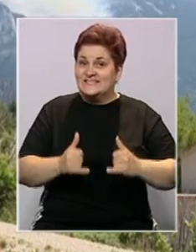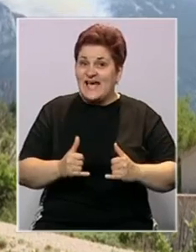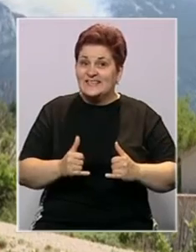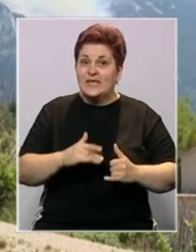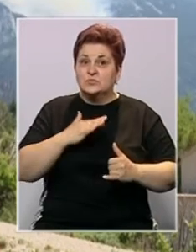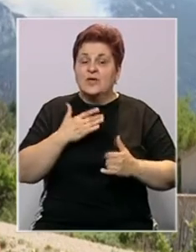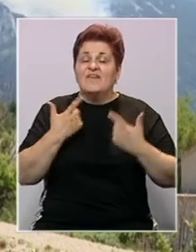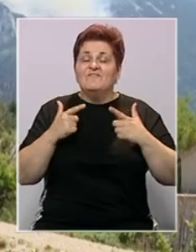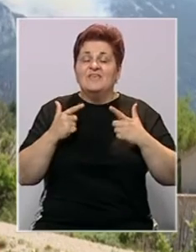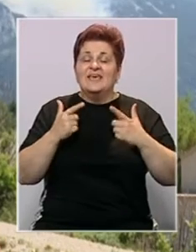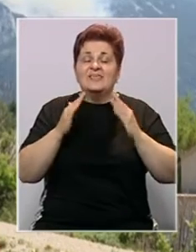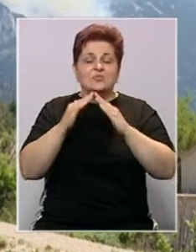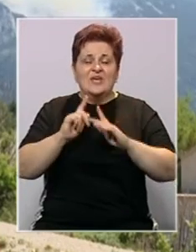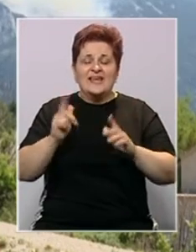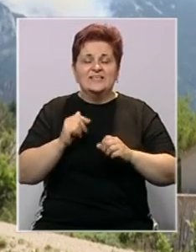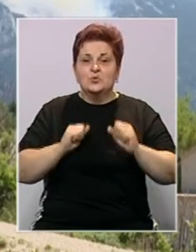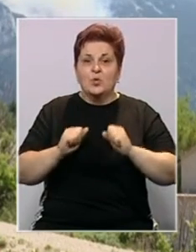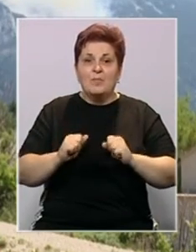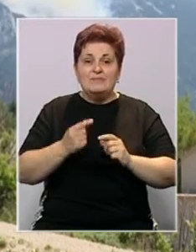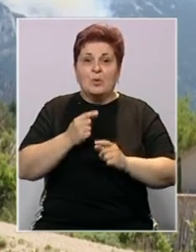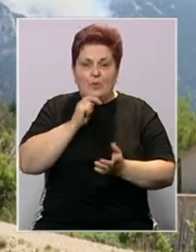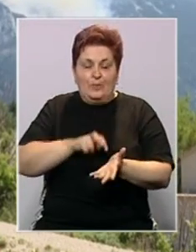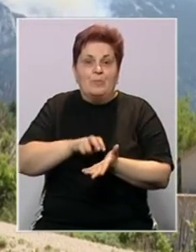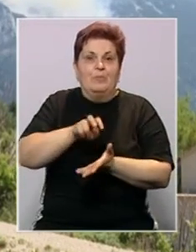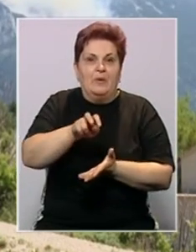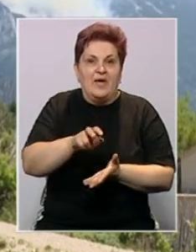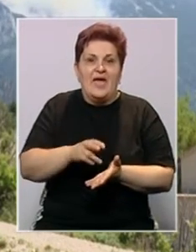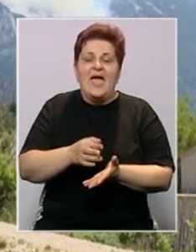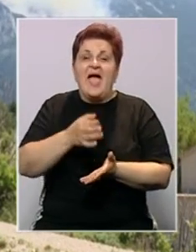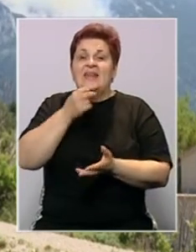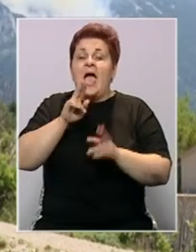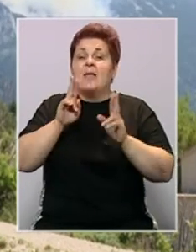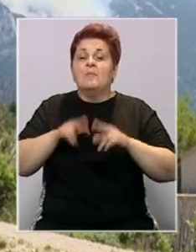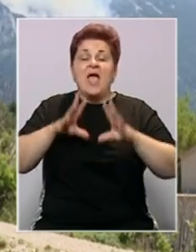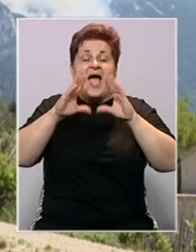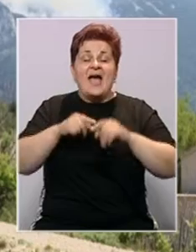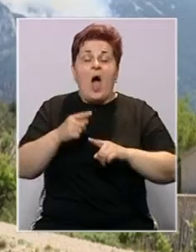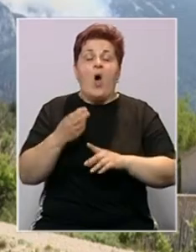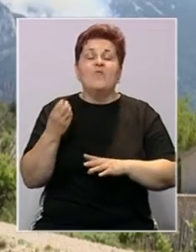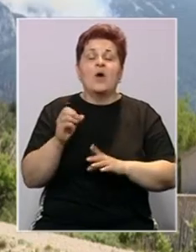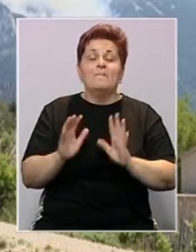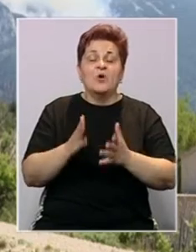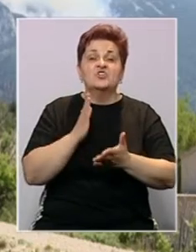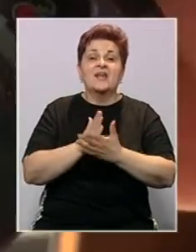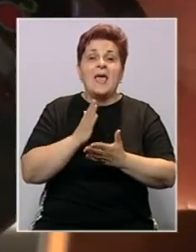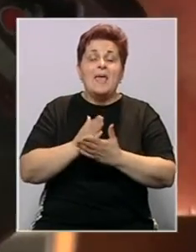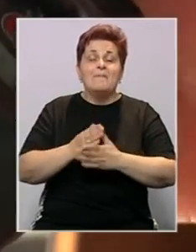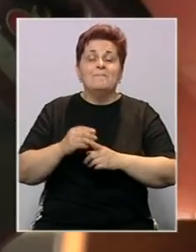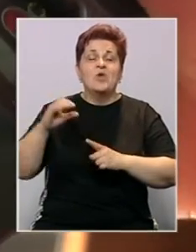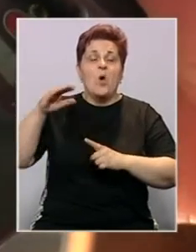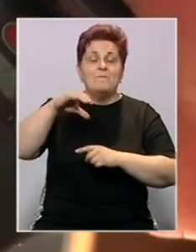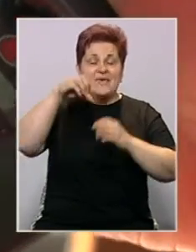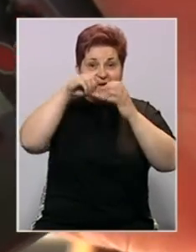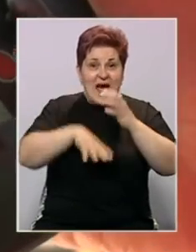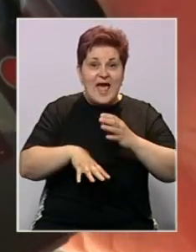vikend naselja nisu ugrožena. Zbog nepristupačnosti terena, najbolja opcija za gašenje ovoga požara bio bi Kanadar. No,